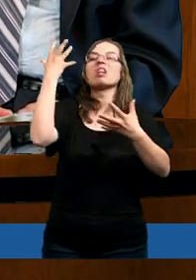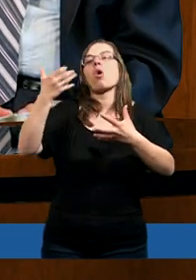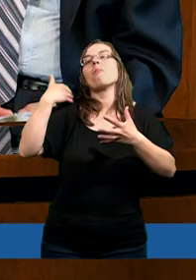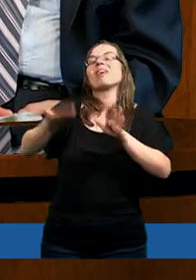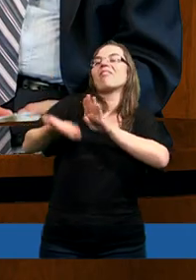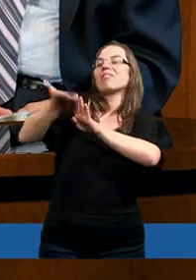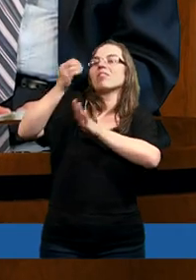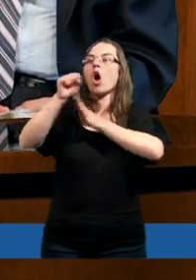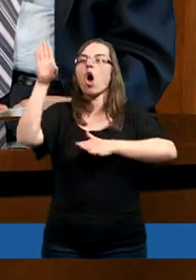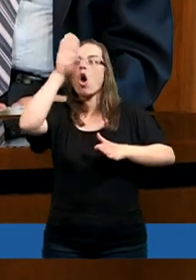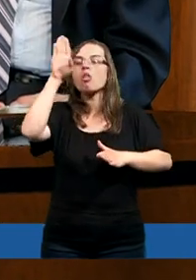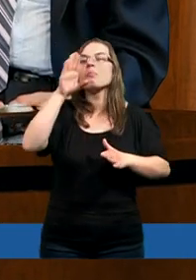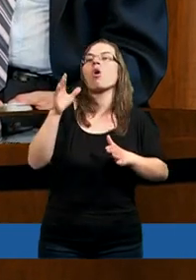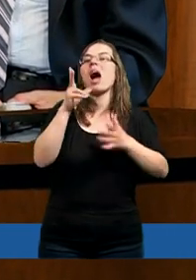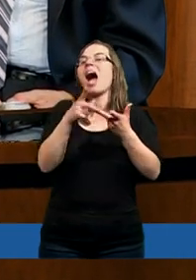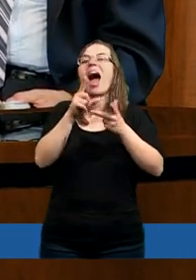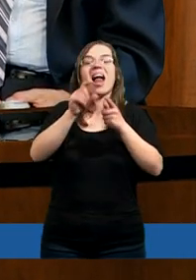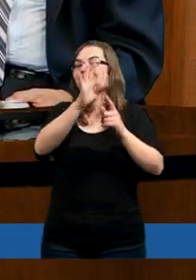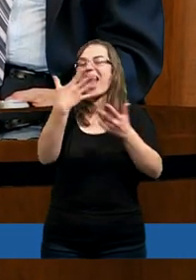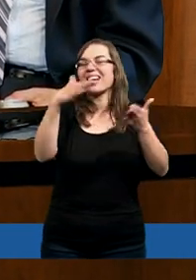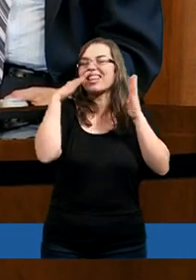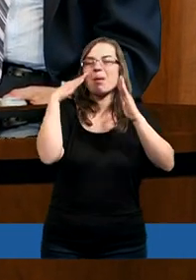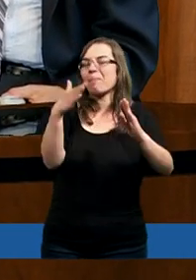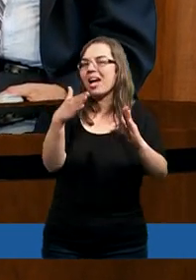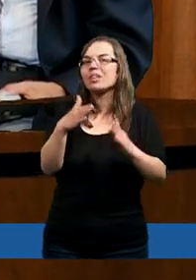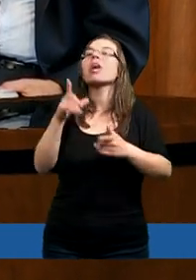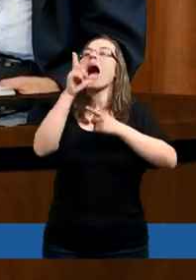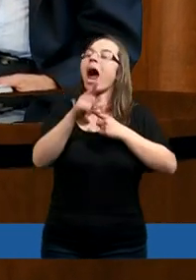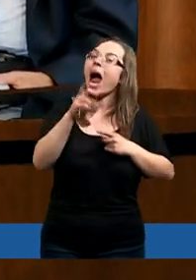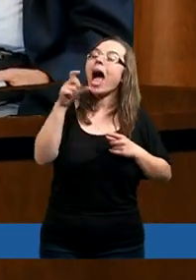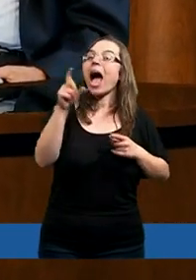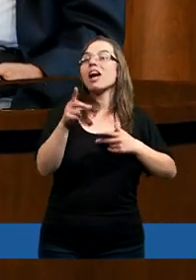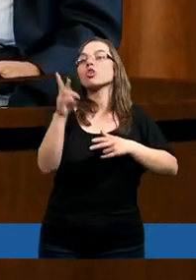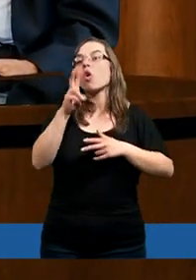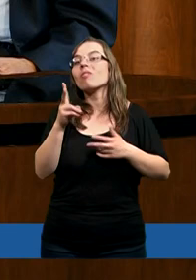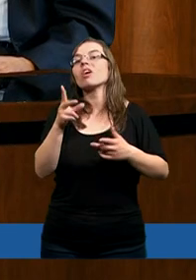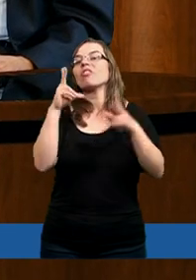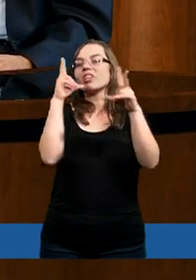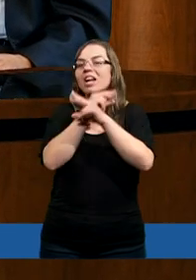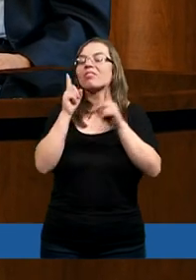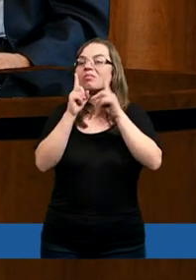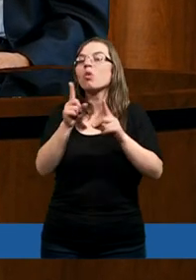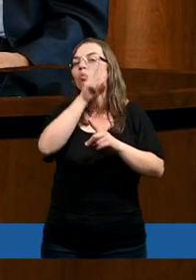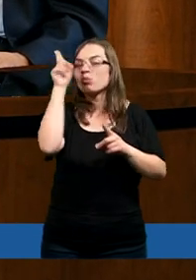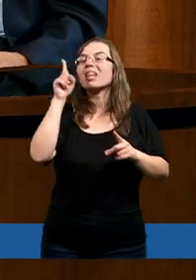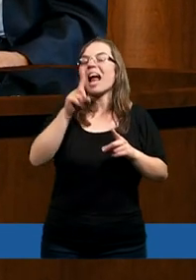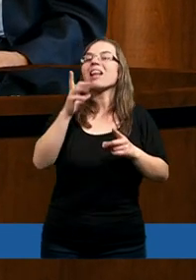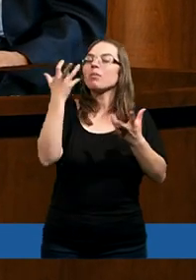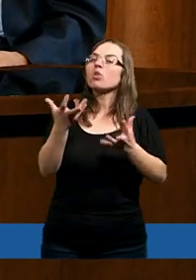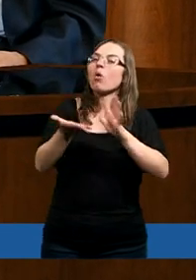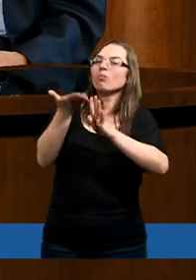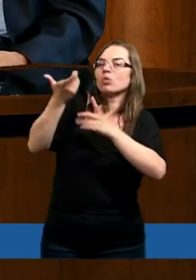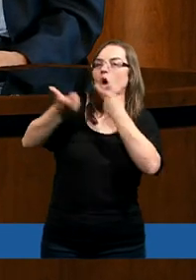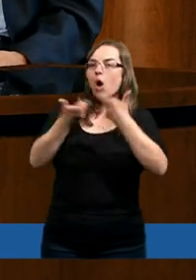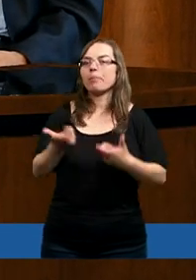Boga, mądrzejsi od Pana Boga i nikt tego tak nie nazwie. Nie, aczkolwiek w rzeczywistości, w rzeczywistości tak